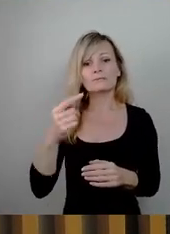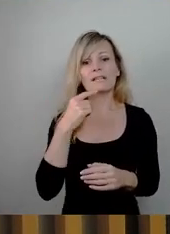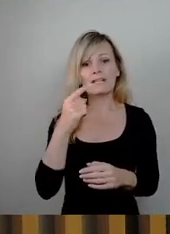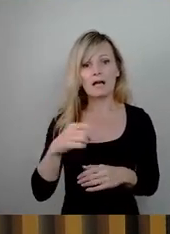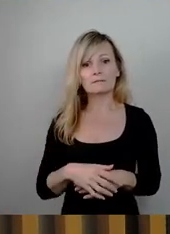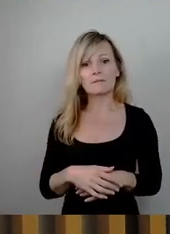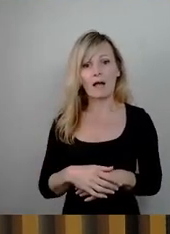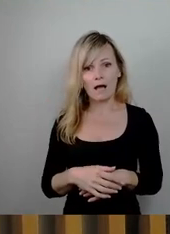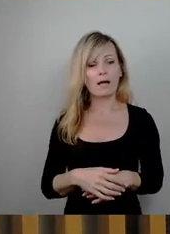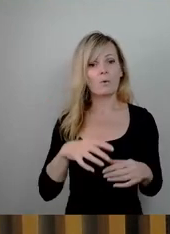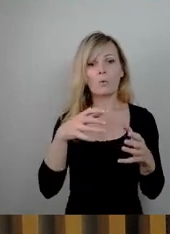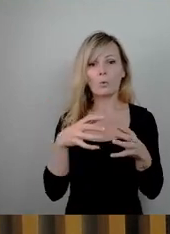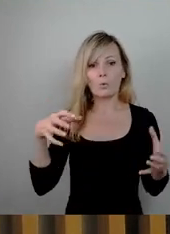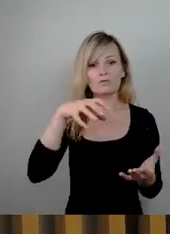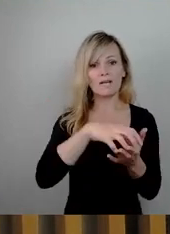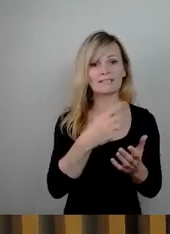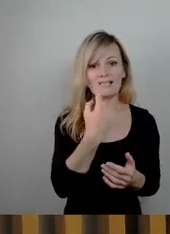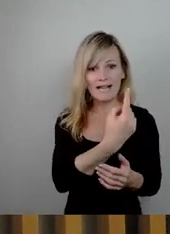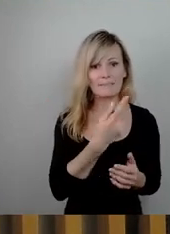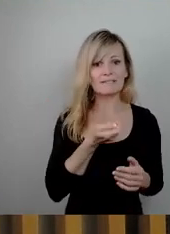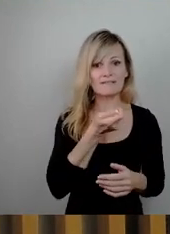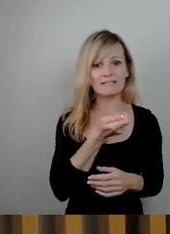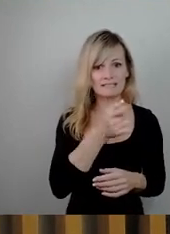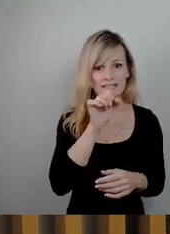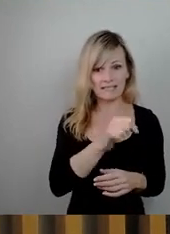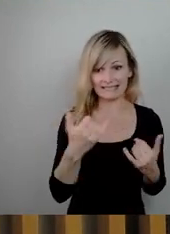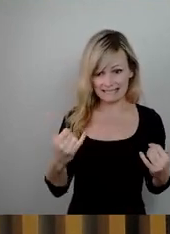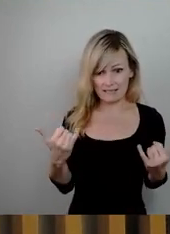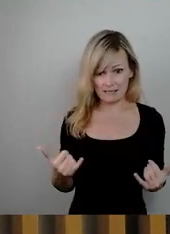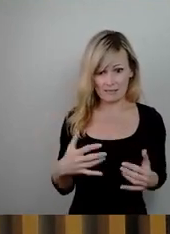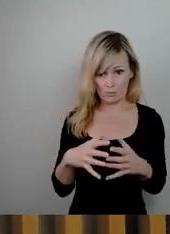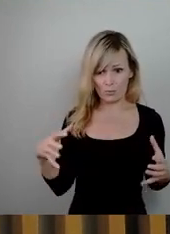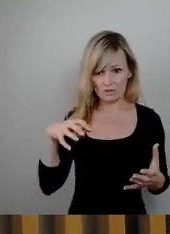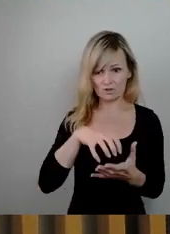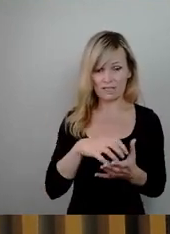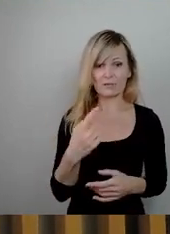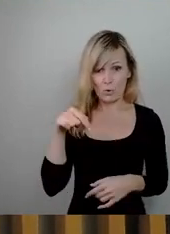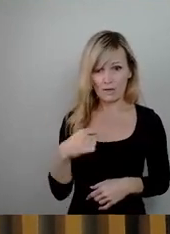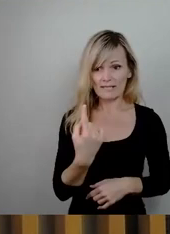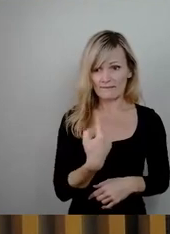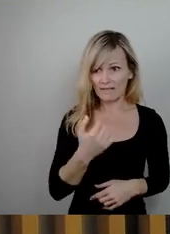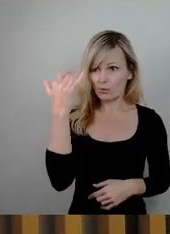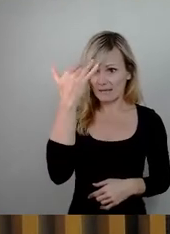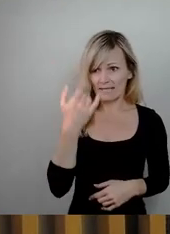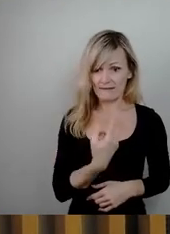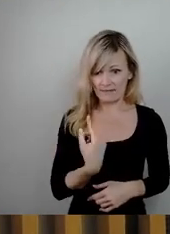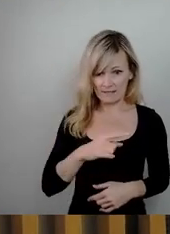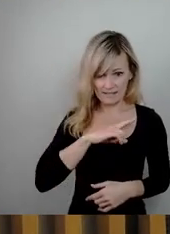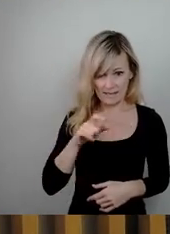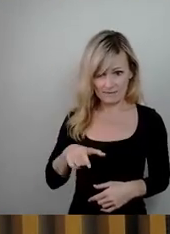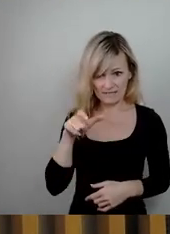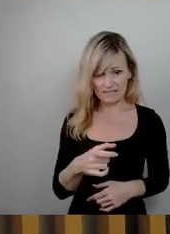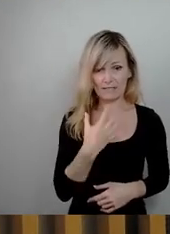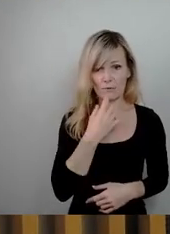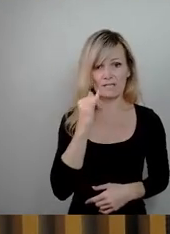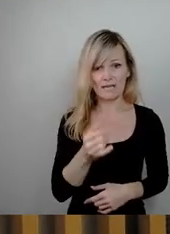selbst finanzieren. Und sind wir hier in der Großstadt und wir reden heute hier drüber, ob wir es selbst finanzieren wollen. Das ist der Punkt. Und da vor dieser